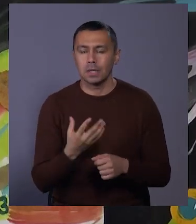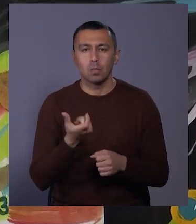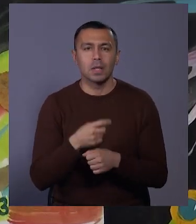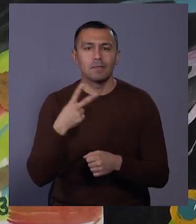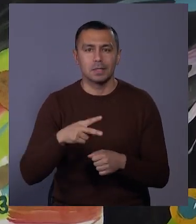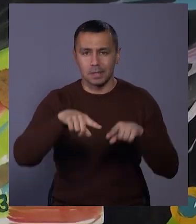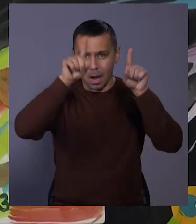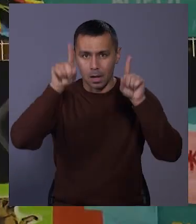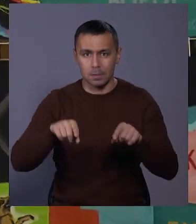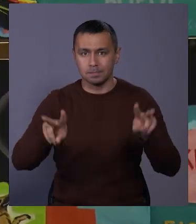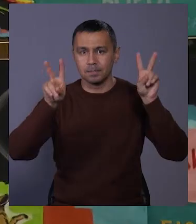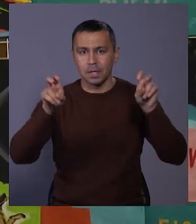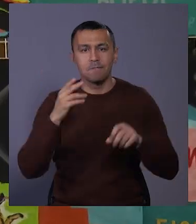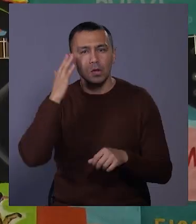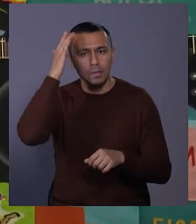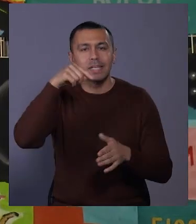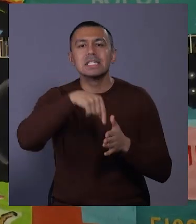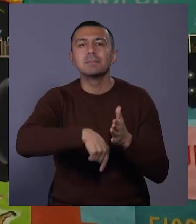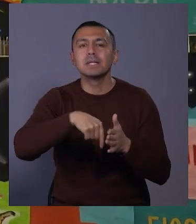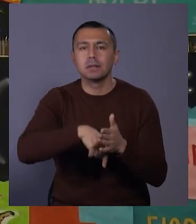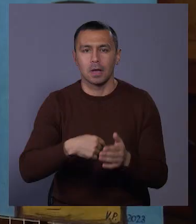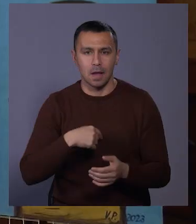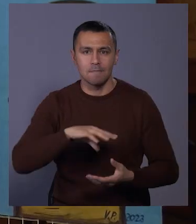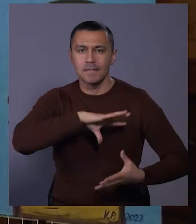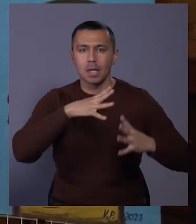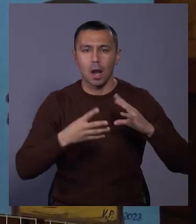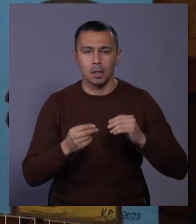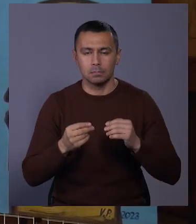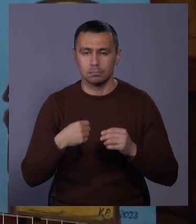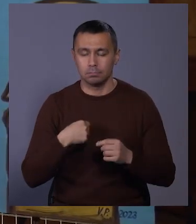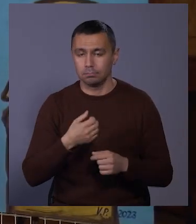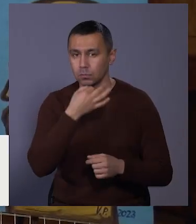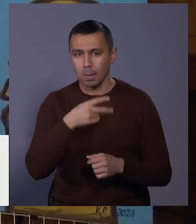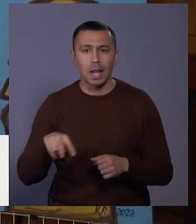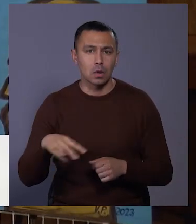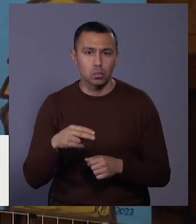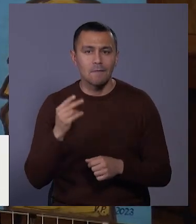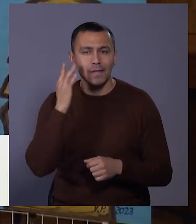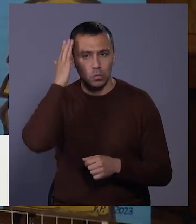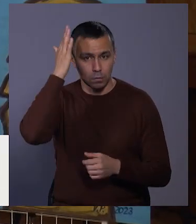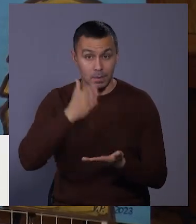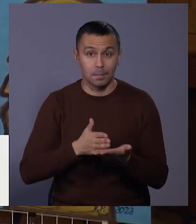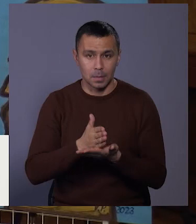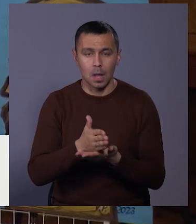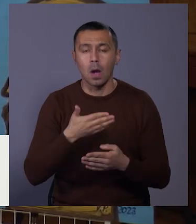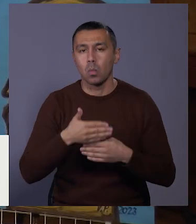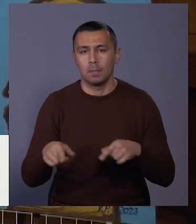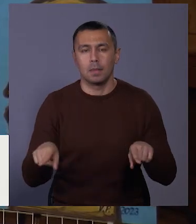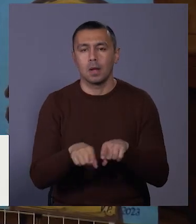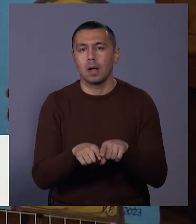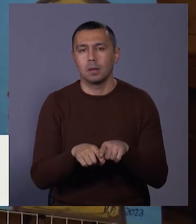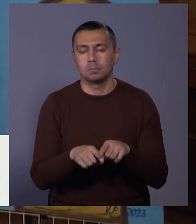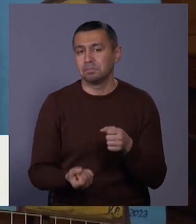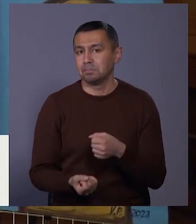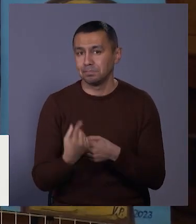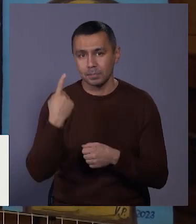робіт назвав «Із філософських смислів». Я взагалі захоплююся літературою філософською, а потім прийшла